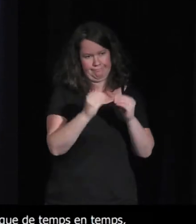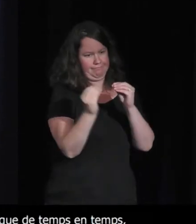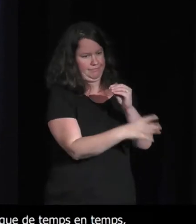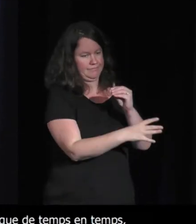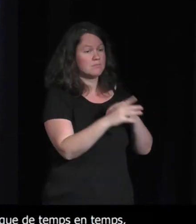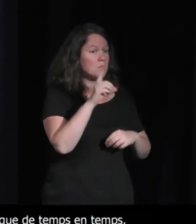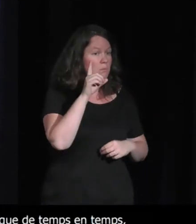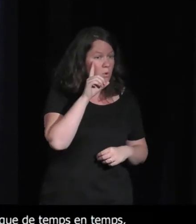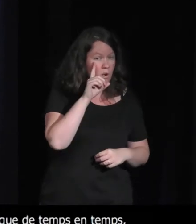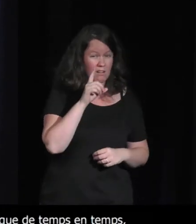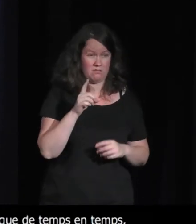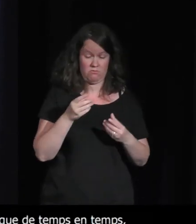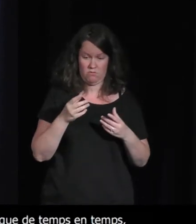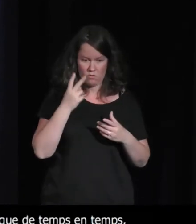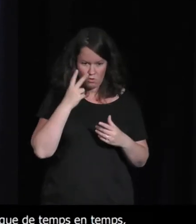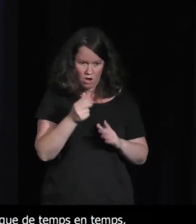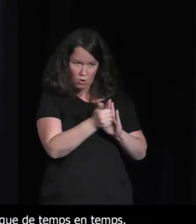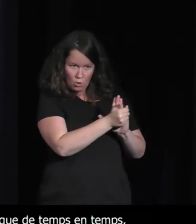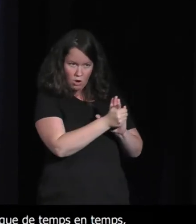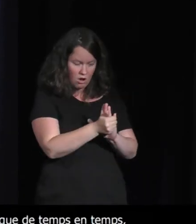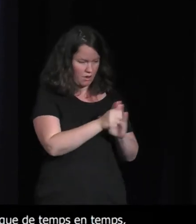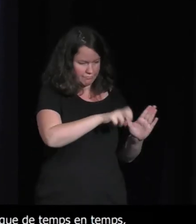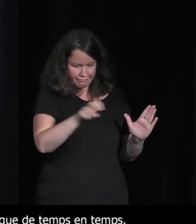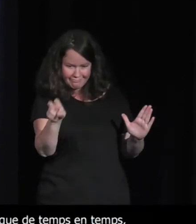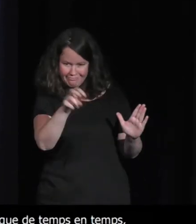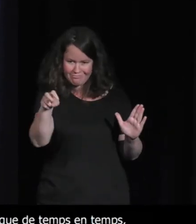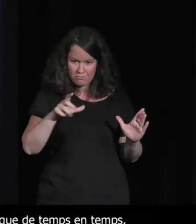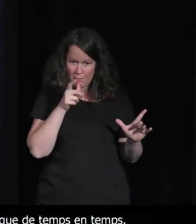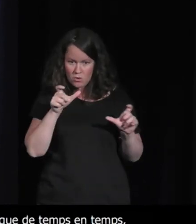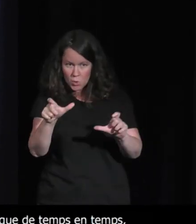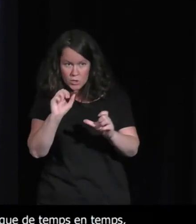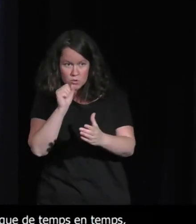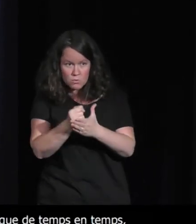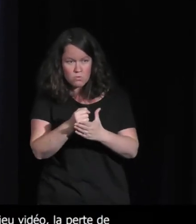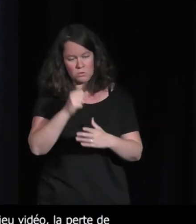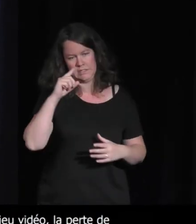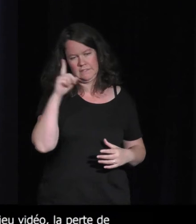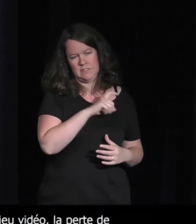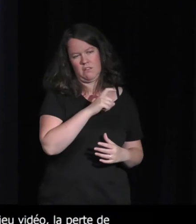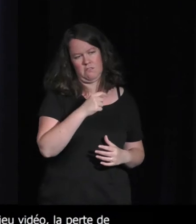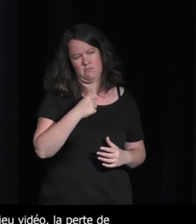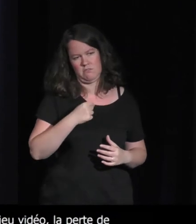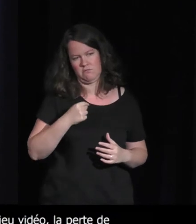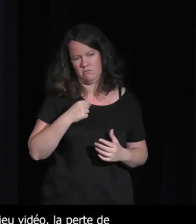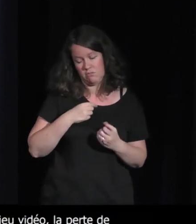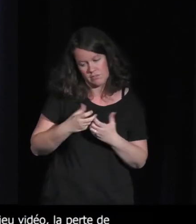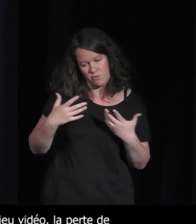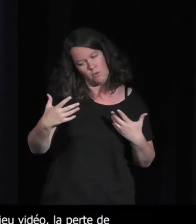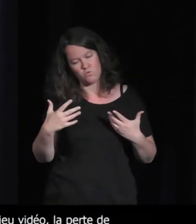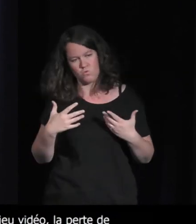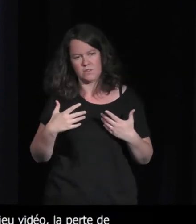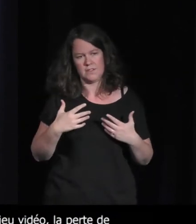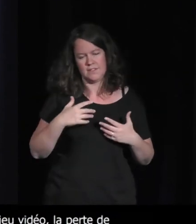le vouloir en tant qu'auteur de le mettre en place et nous on n pas été jusque là mais ça nous a bien traversé l'esprit puisque